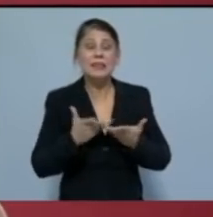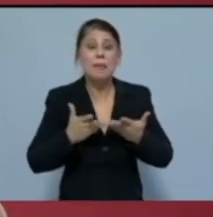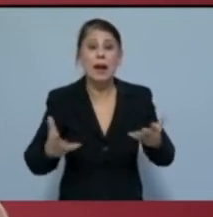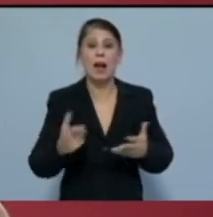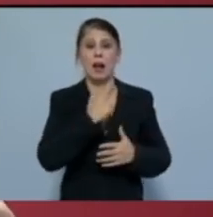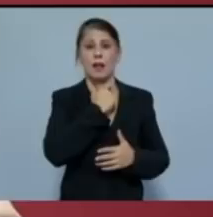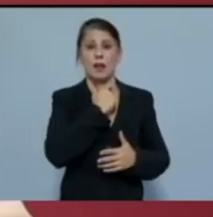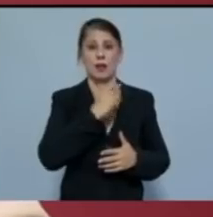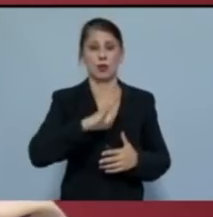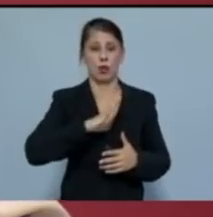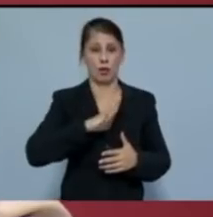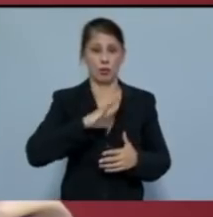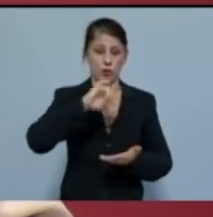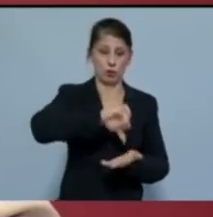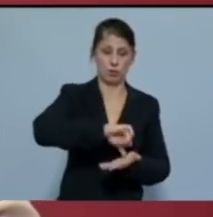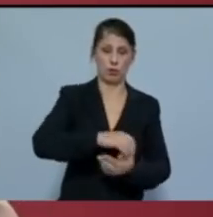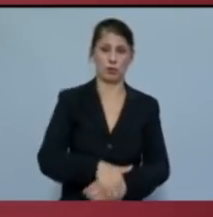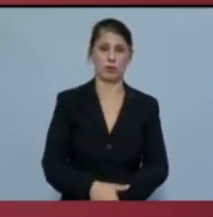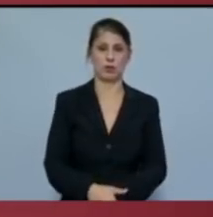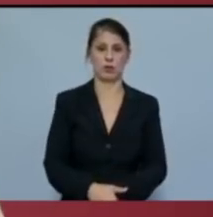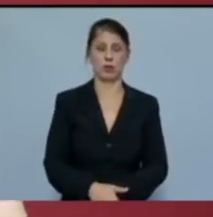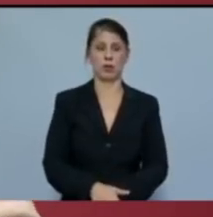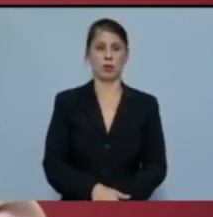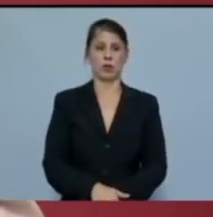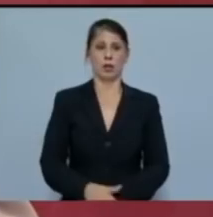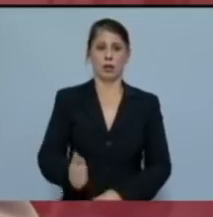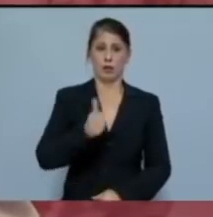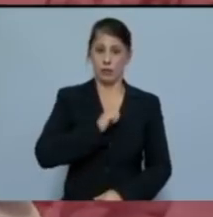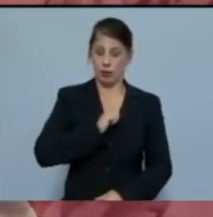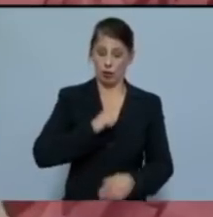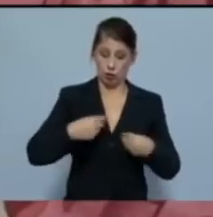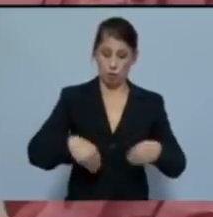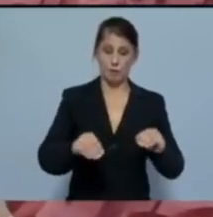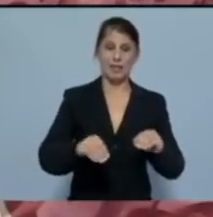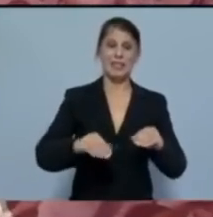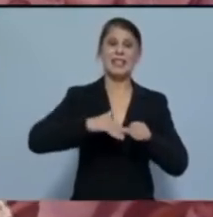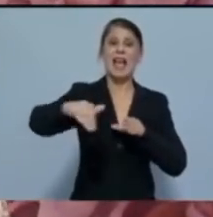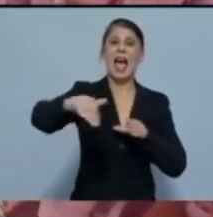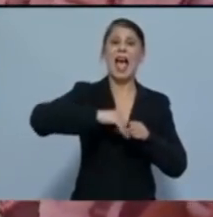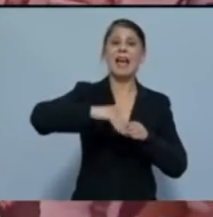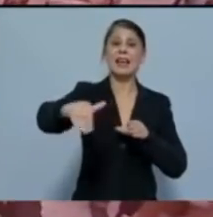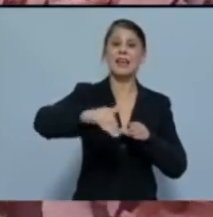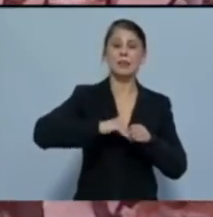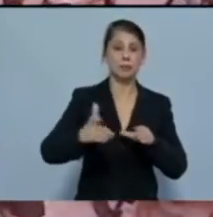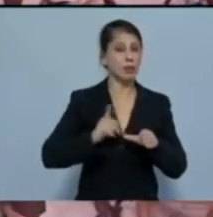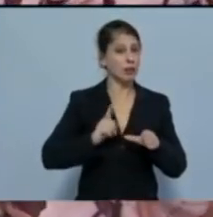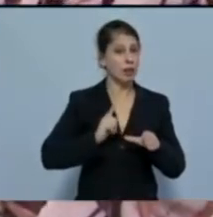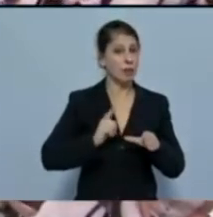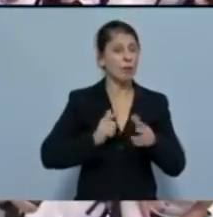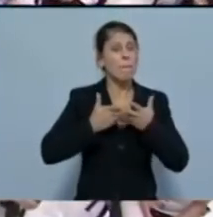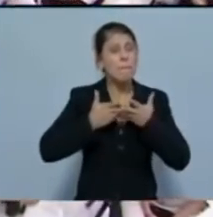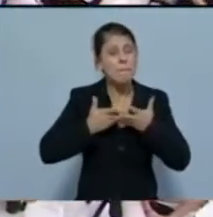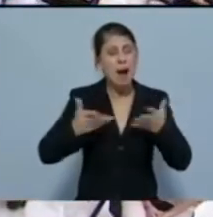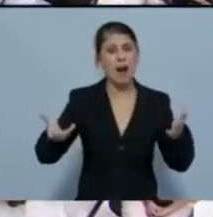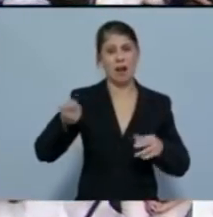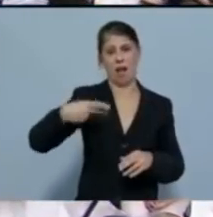ανάγκες του λαού και της πόλης. Από την ιδιωτικοποίηση της εγνατίας οδού, με τις αναμενόμενες μεγάλες